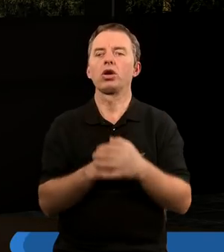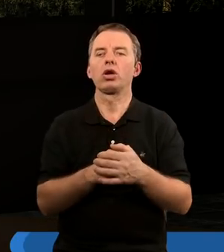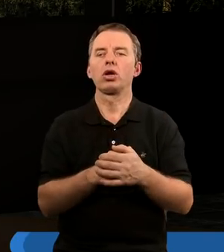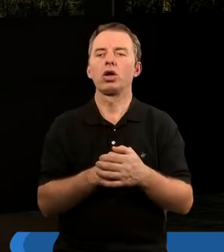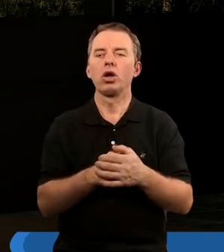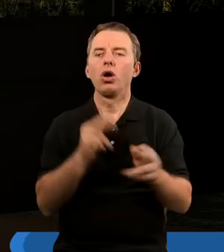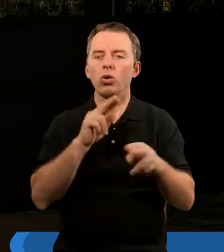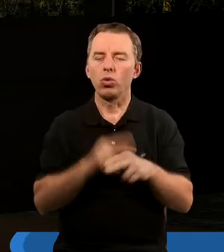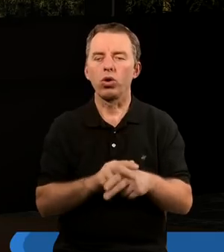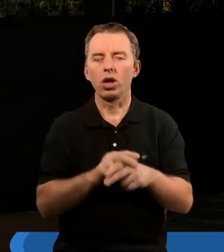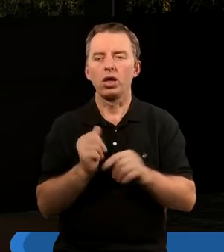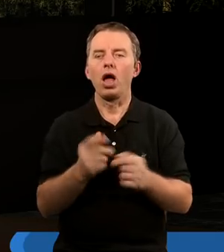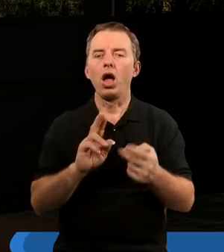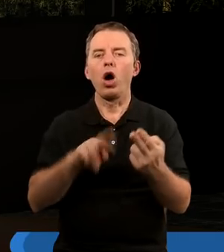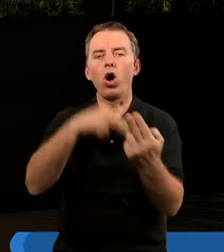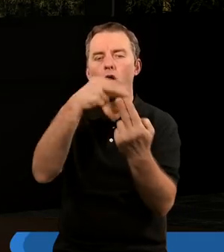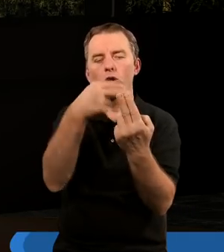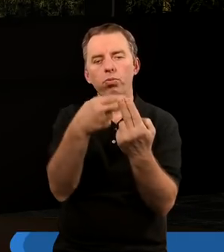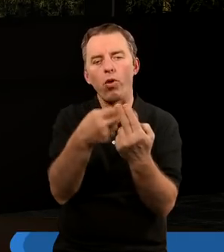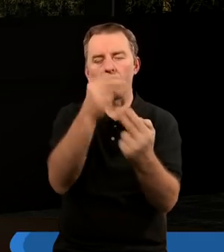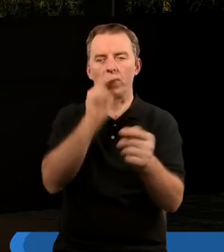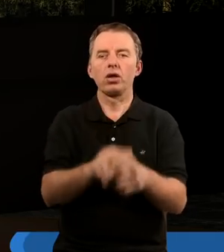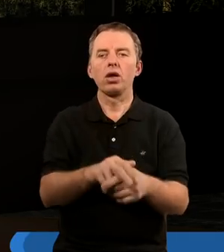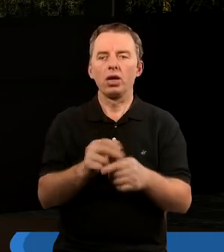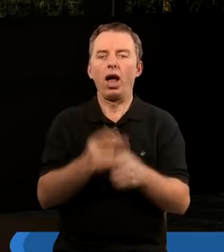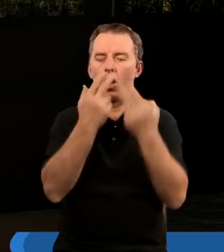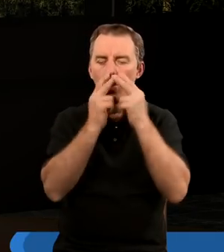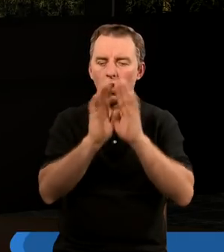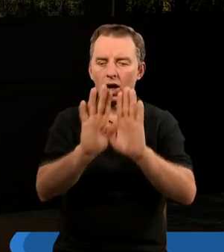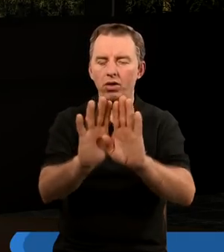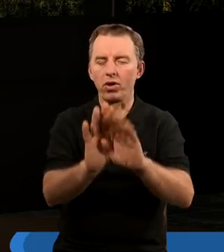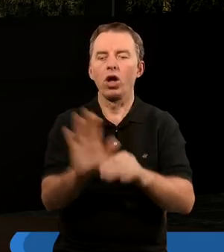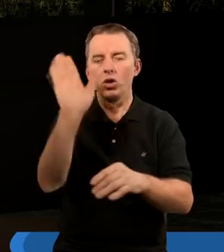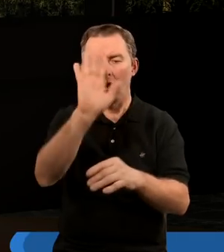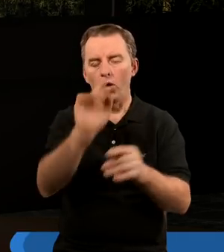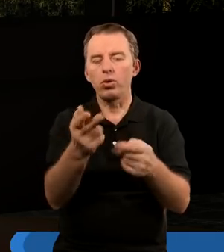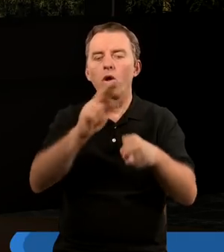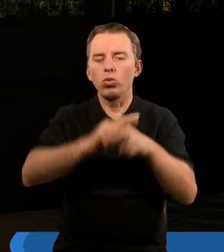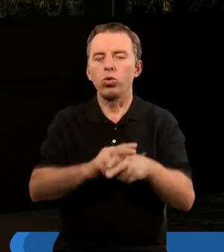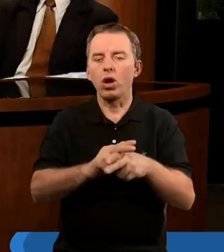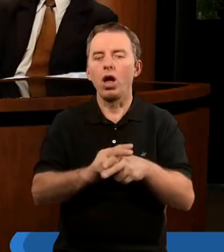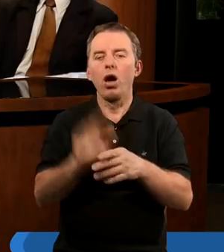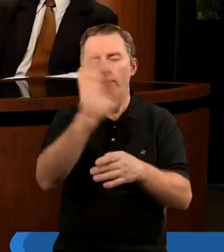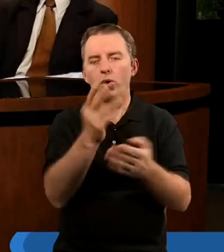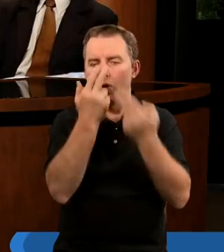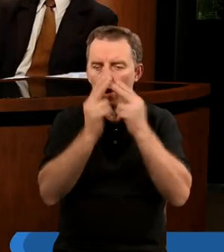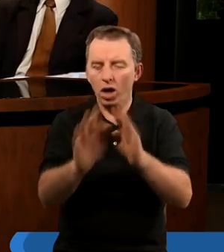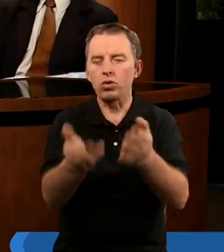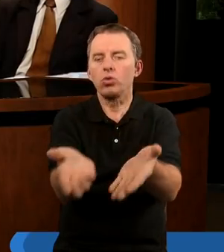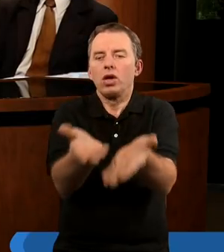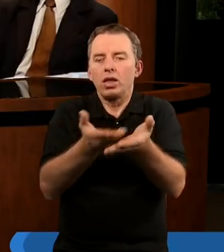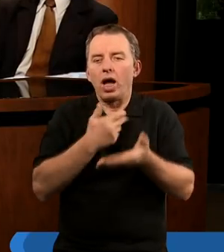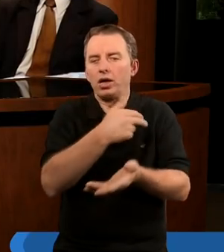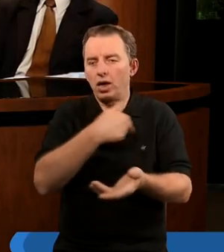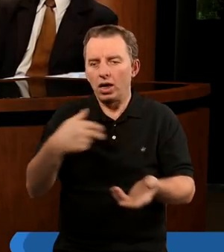Postawę wdzięczności, która jest odpowiedzią za okazane dobro, dobro od Pana Boga. To, że właśnie odkupił